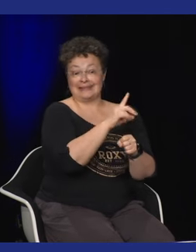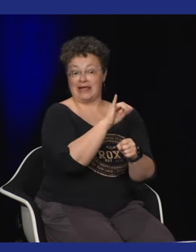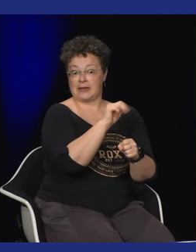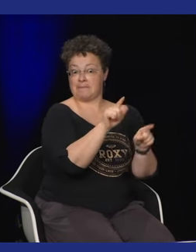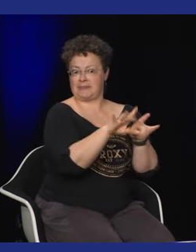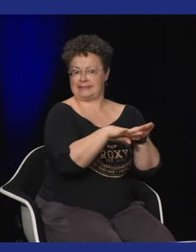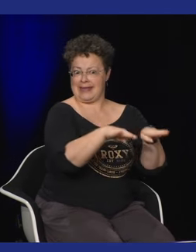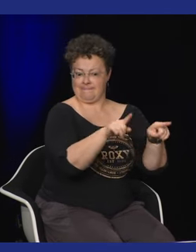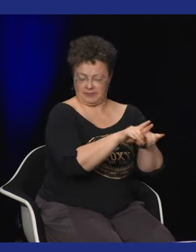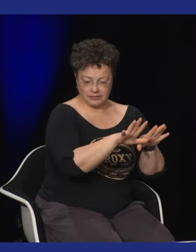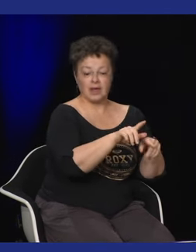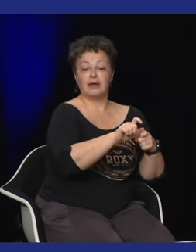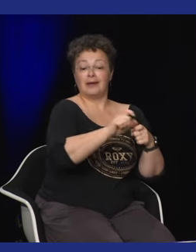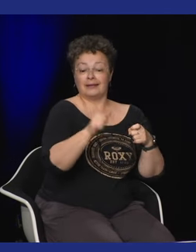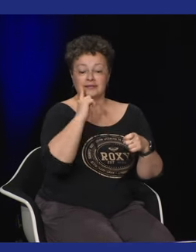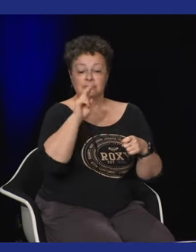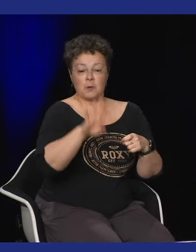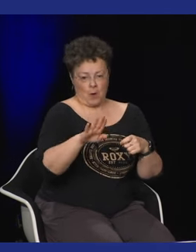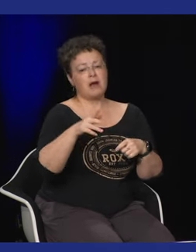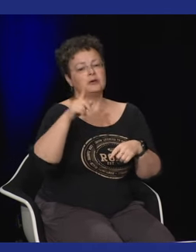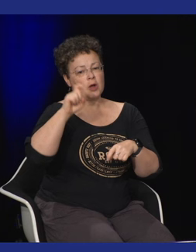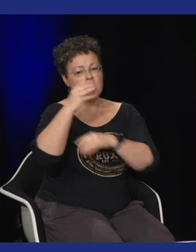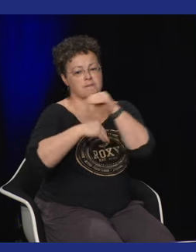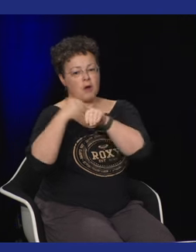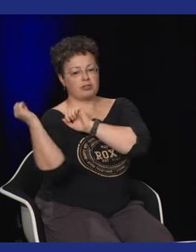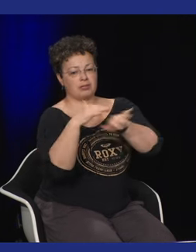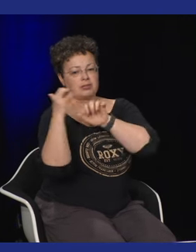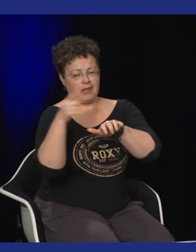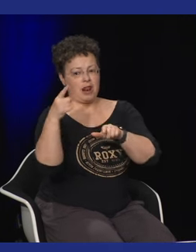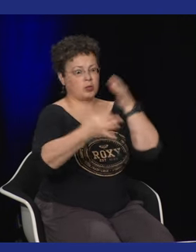voilà c'est la première création et en parallèle les premières créations